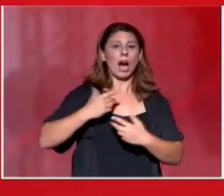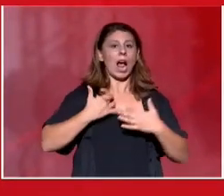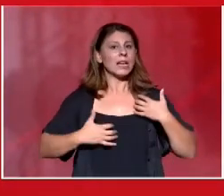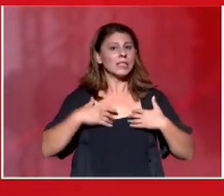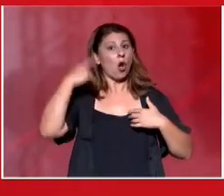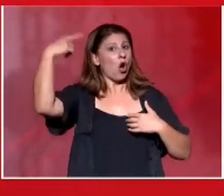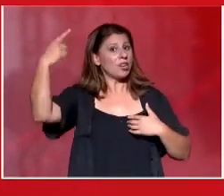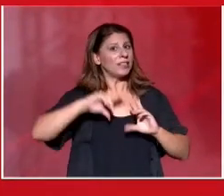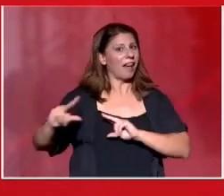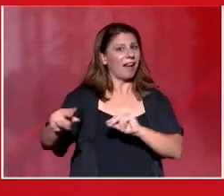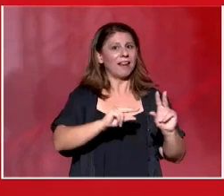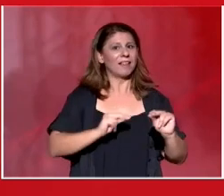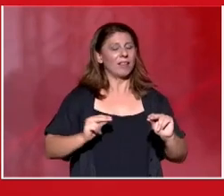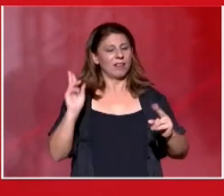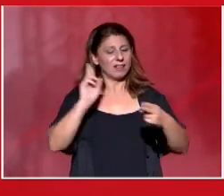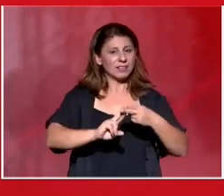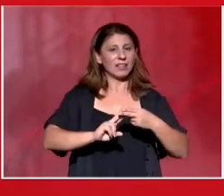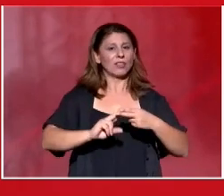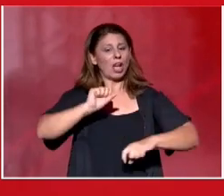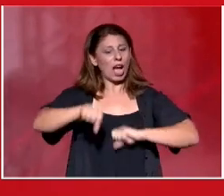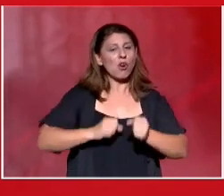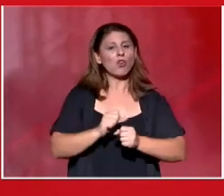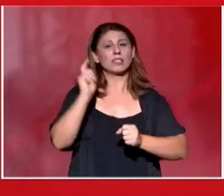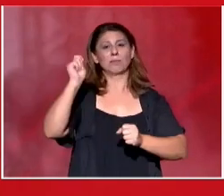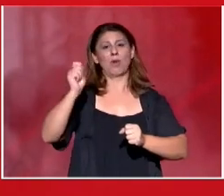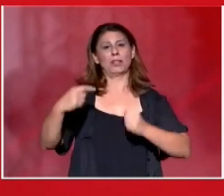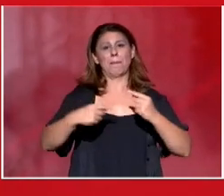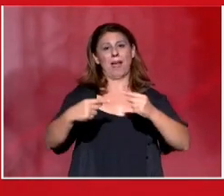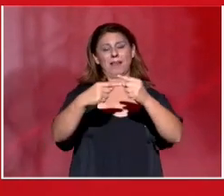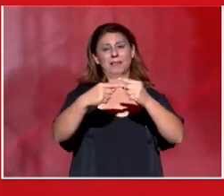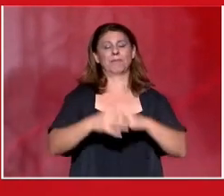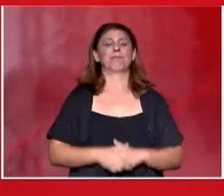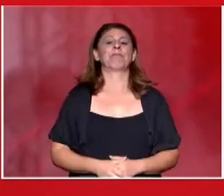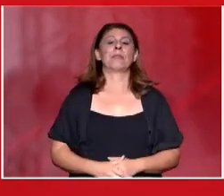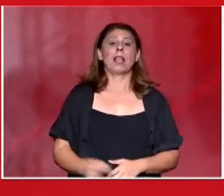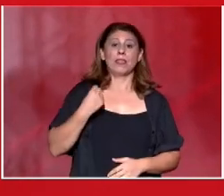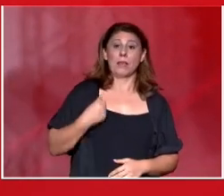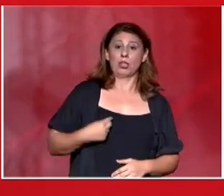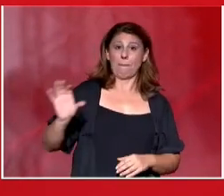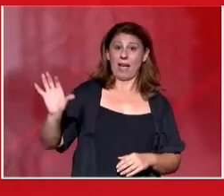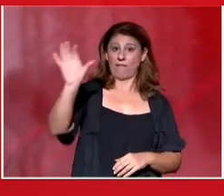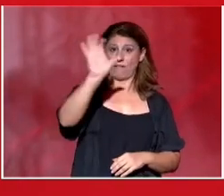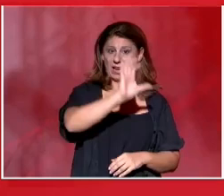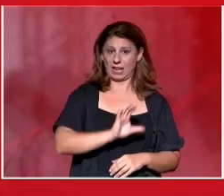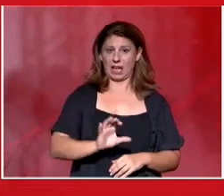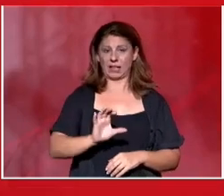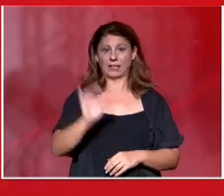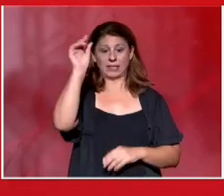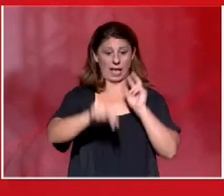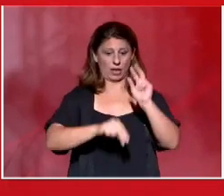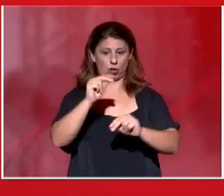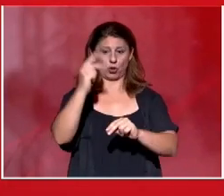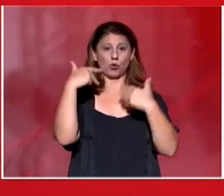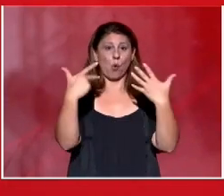αγώνες και τις πολιτικές μάχες που έρχονται. Στις Δημοτικές και Περιφερειακές εκλογές στις 8 του Οκτώβρη